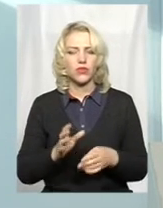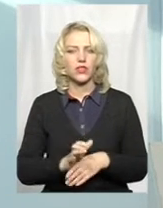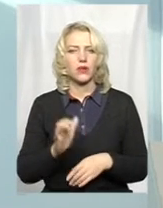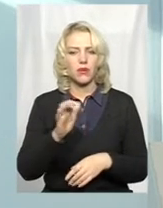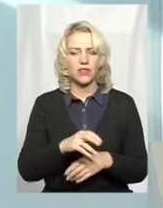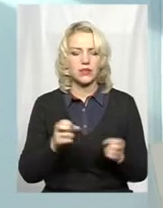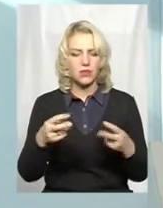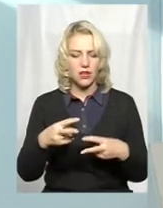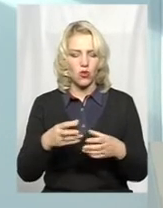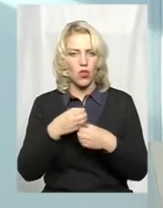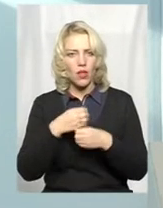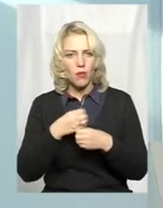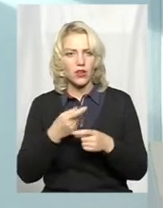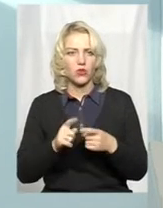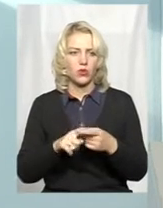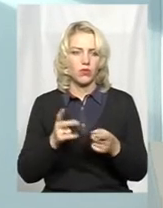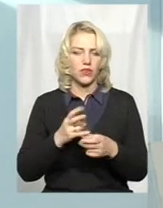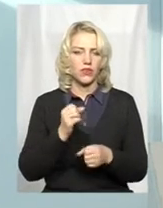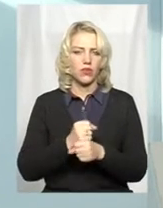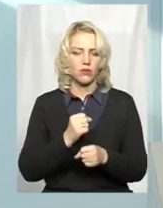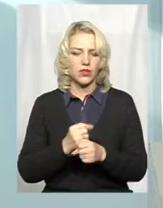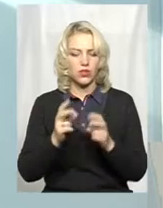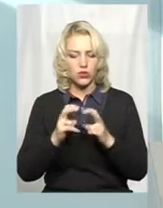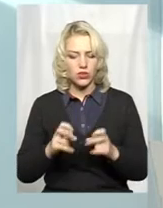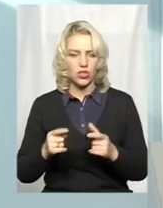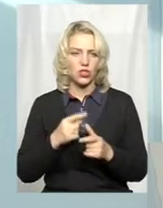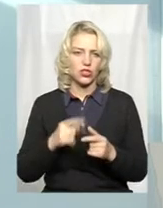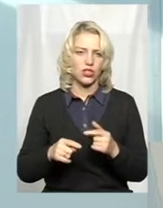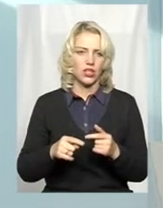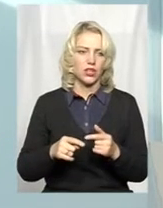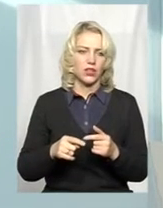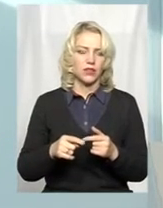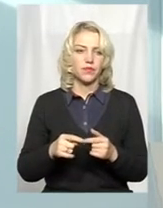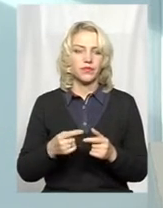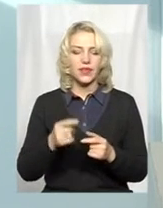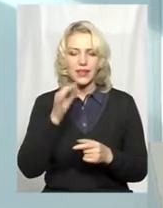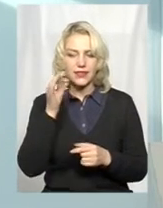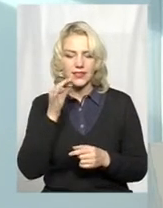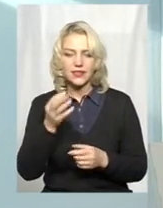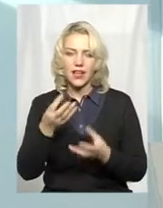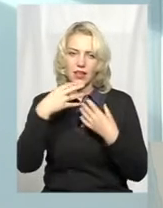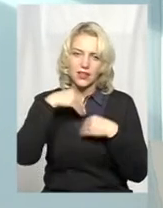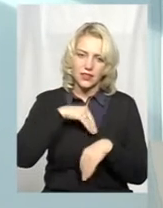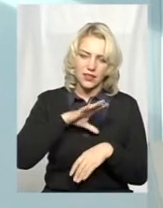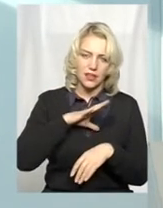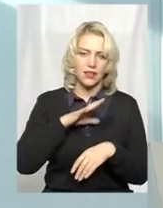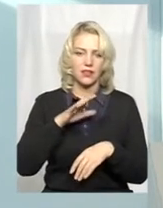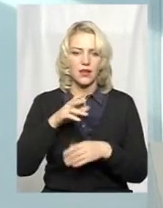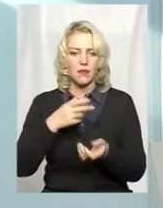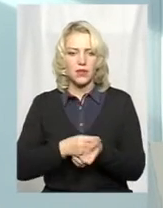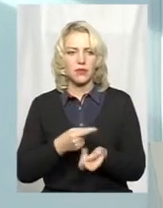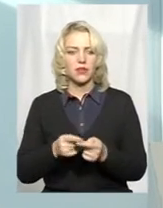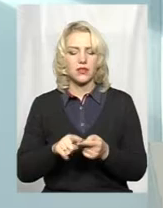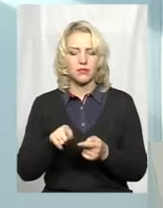спеціальну лабораторію, хто повинен це робити дослідження, чи поїдала лисиця, тому що в кожній приманці є препарат, який відкладається в